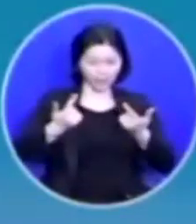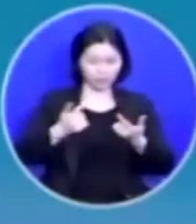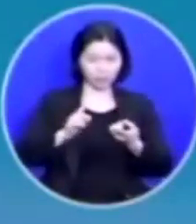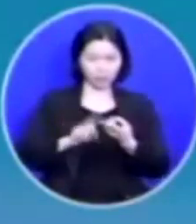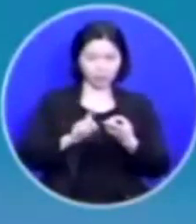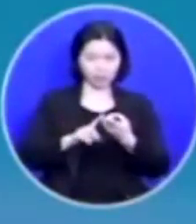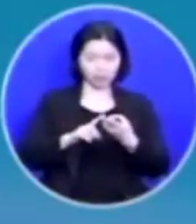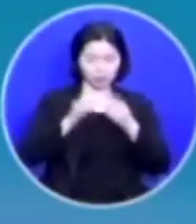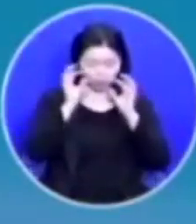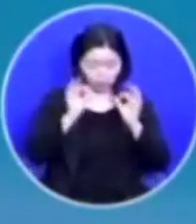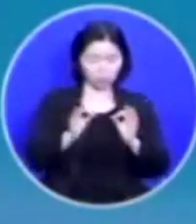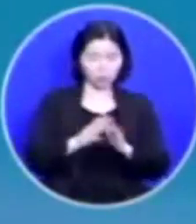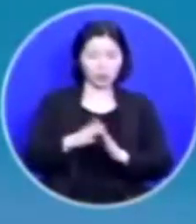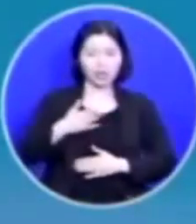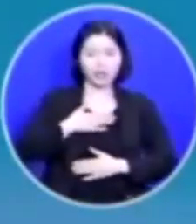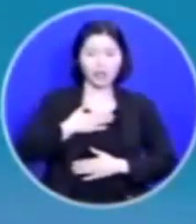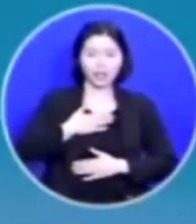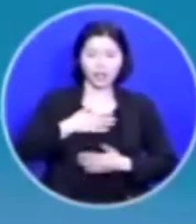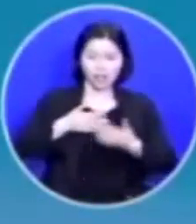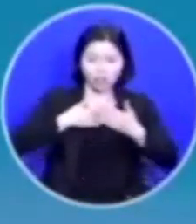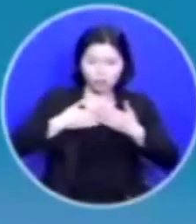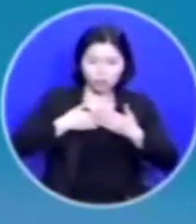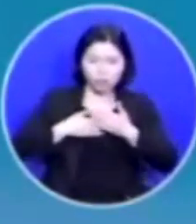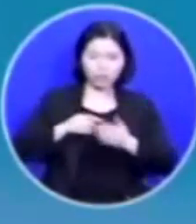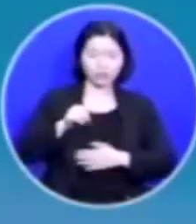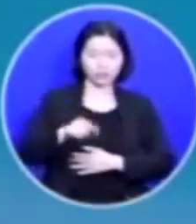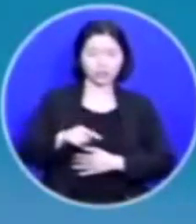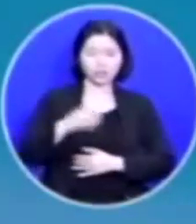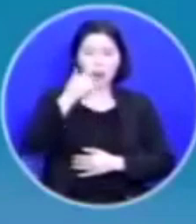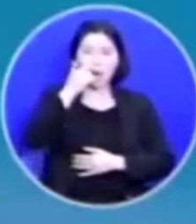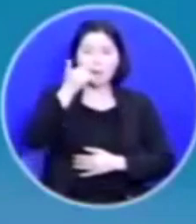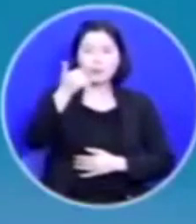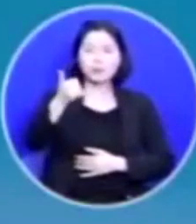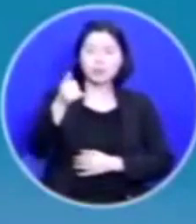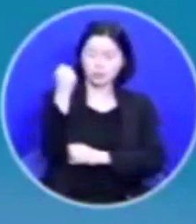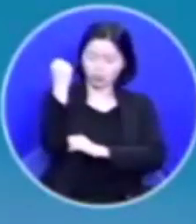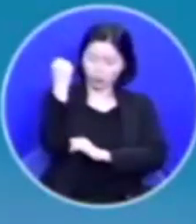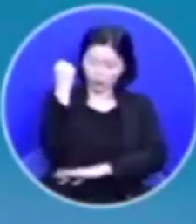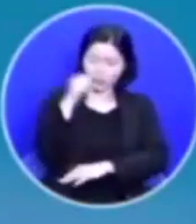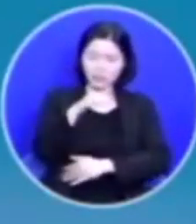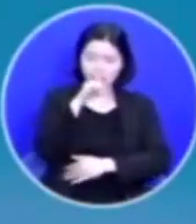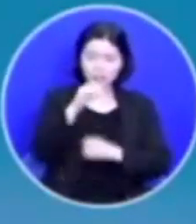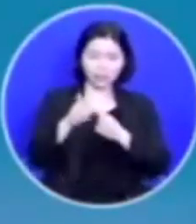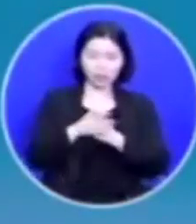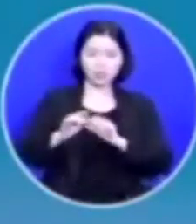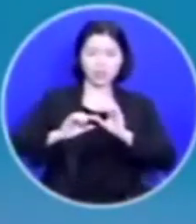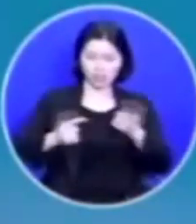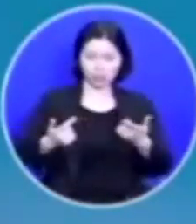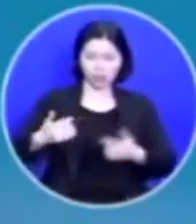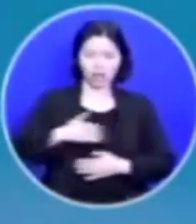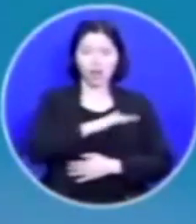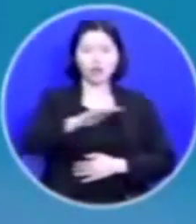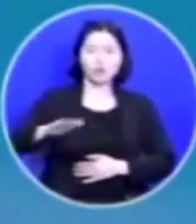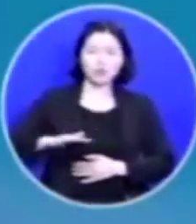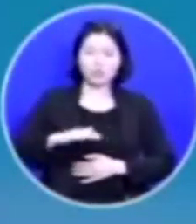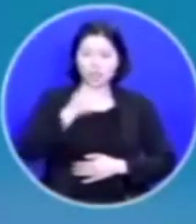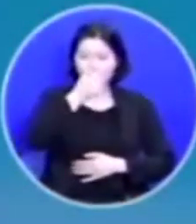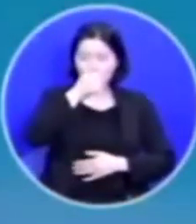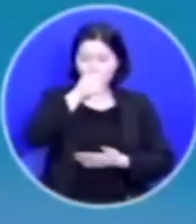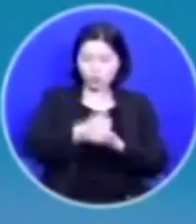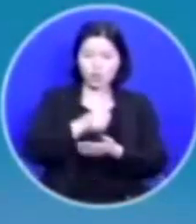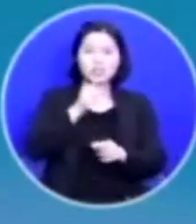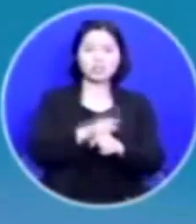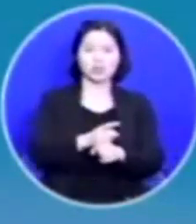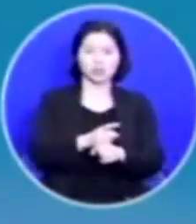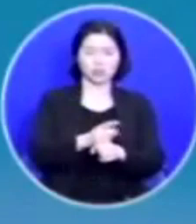내가 불효하는 것은 부모님에게 원인이 있기 때문이 아니구나 우리의 죄성으로 인하여 일어나는 것입니다